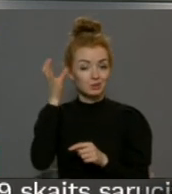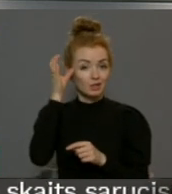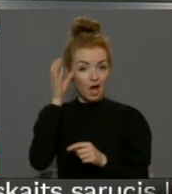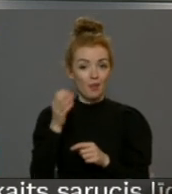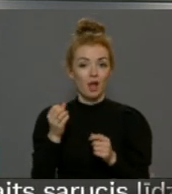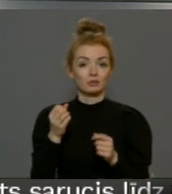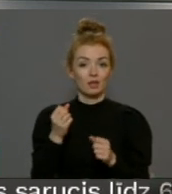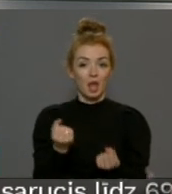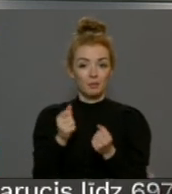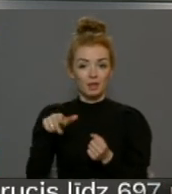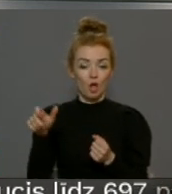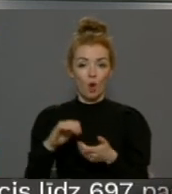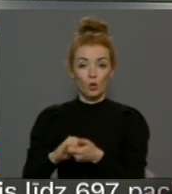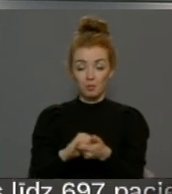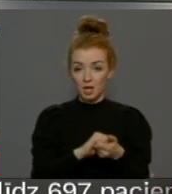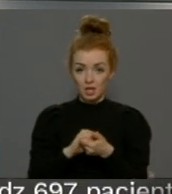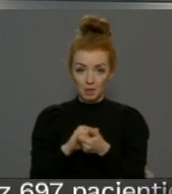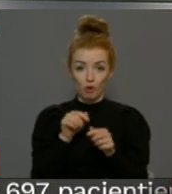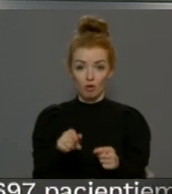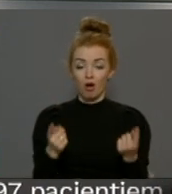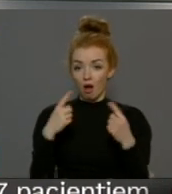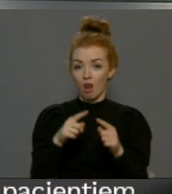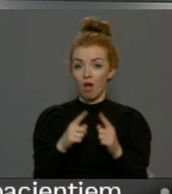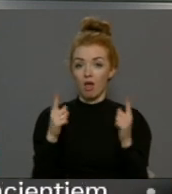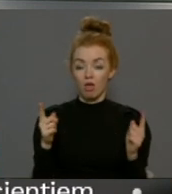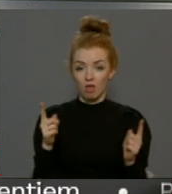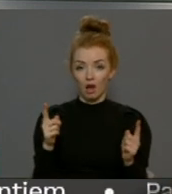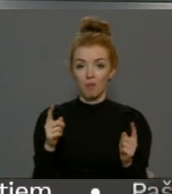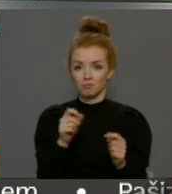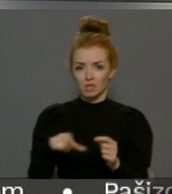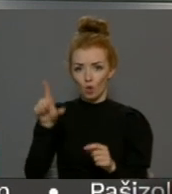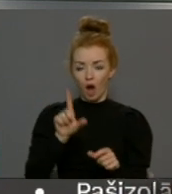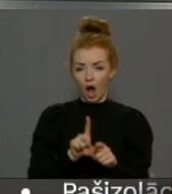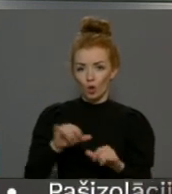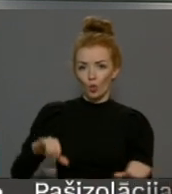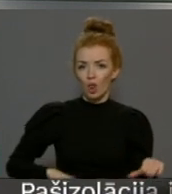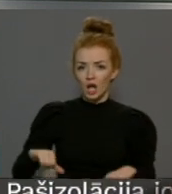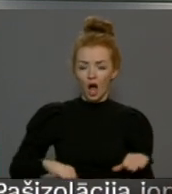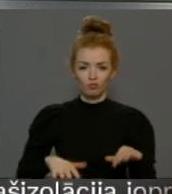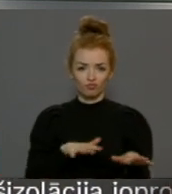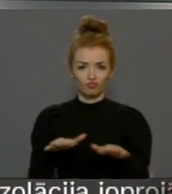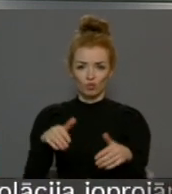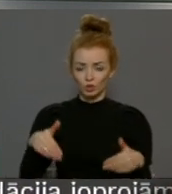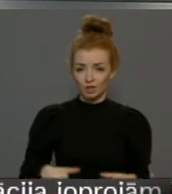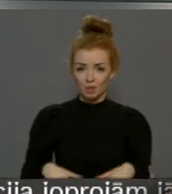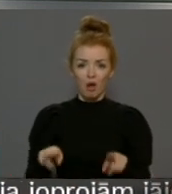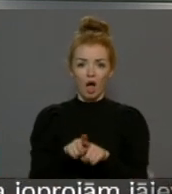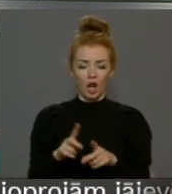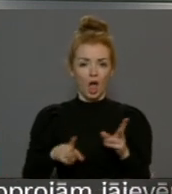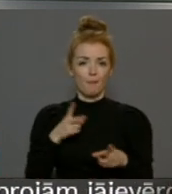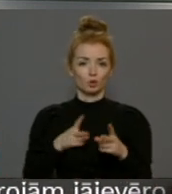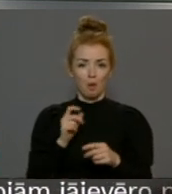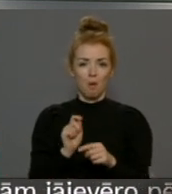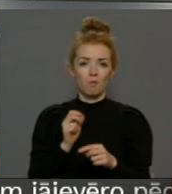darbinieku arotbiedrībā, šajā laikā mācības stundās pieaugušas arī huligāniskas darbības un ir emocionāli pāridarījumi